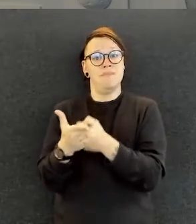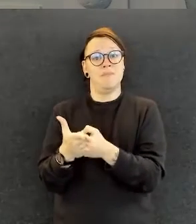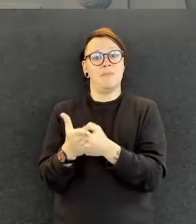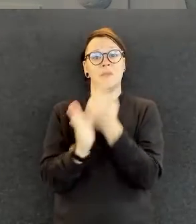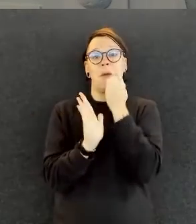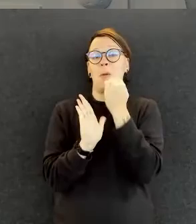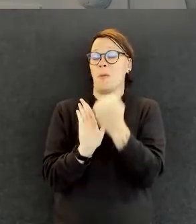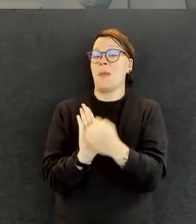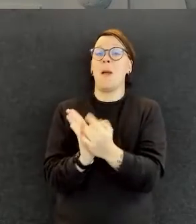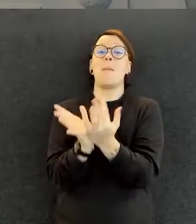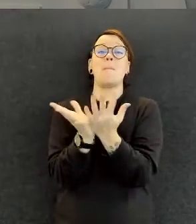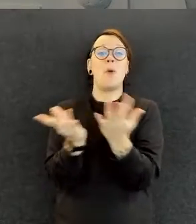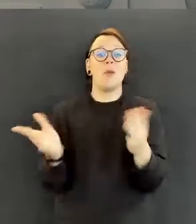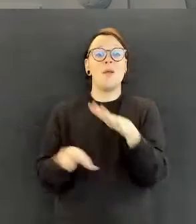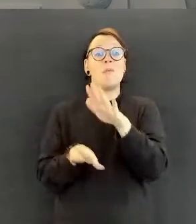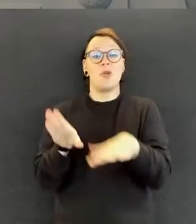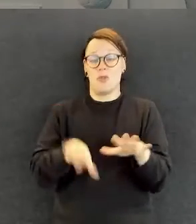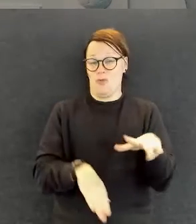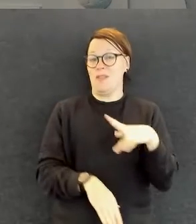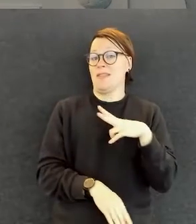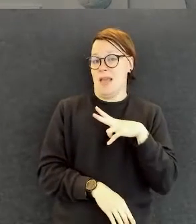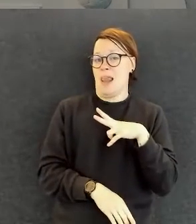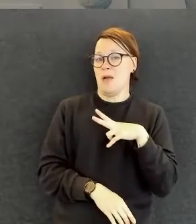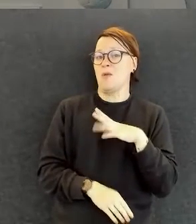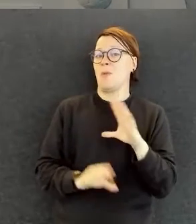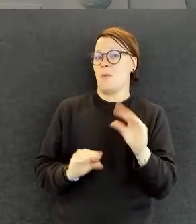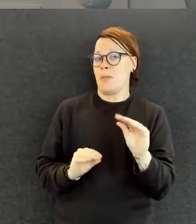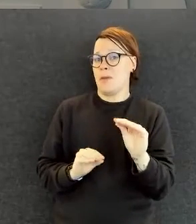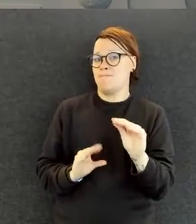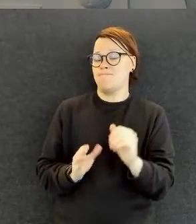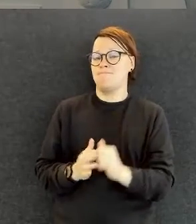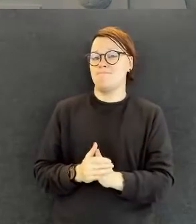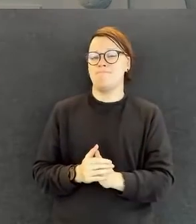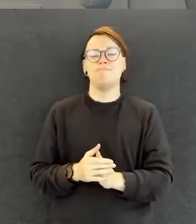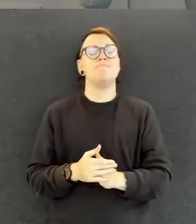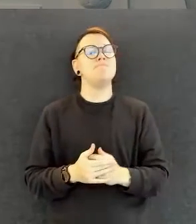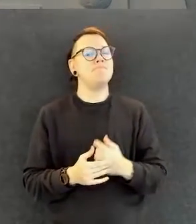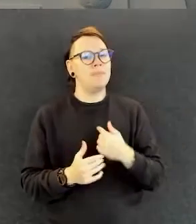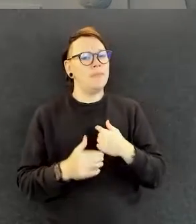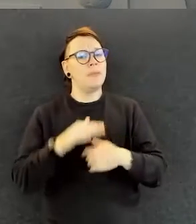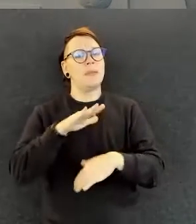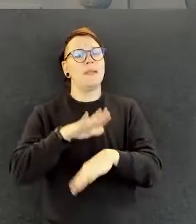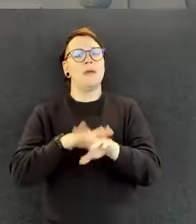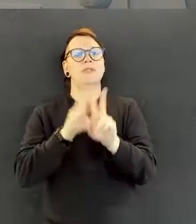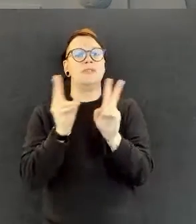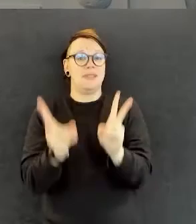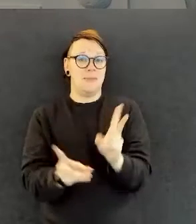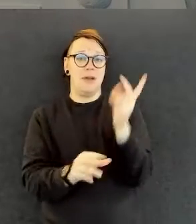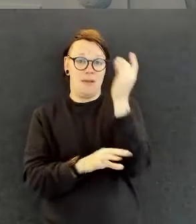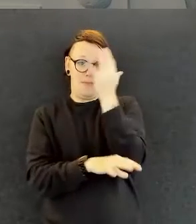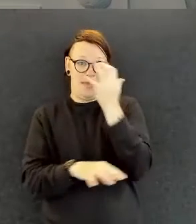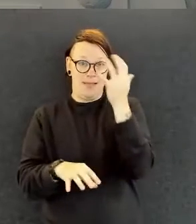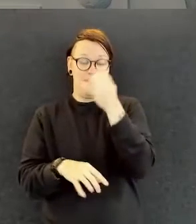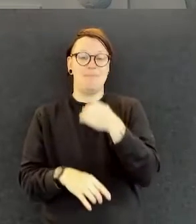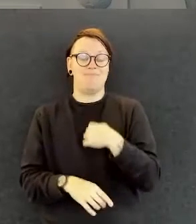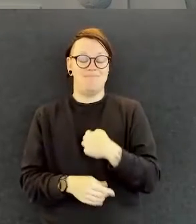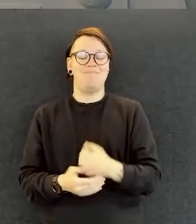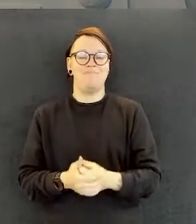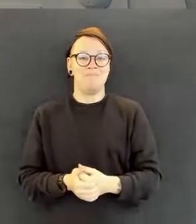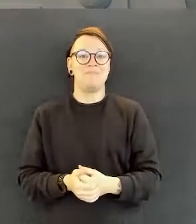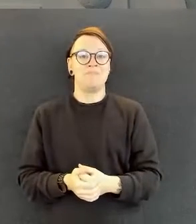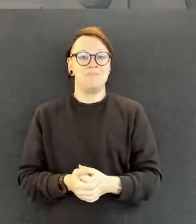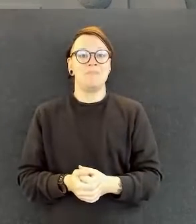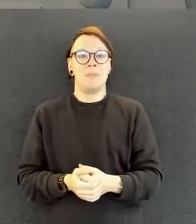monimuotoisuudelle voisi olla vielä enemmänkin. Mä olen sun kanssa aivan samaa mieltä. Ennen kuin päästään pidemmälle meidän